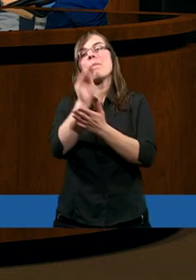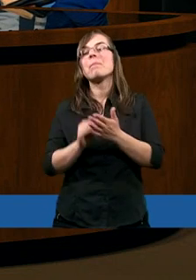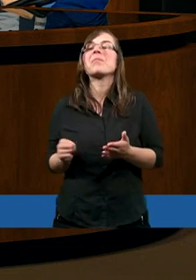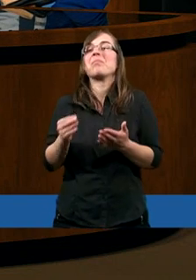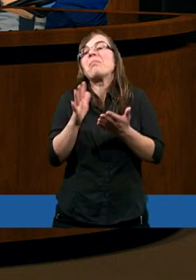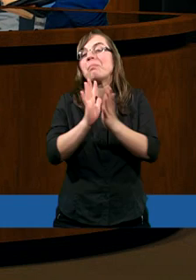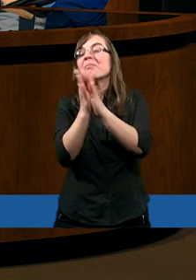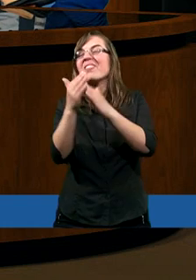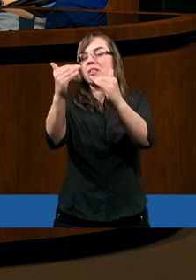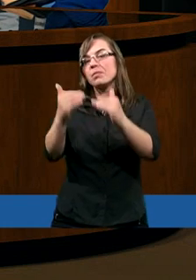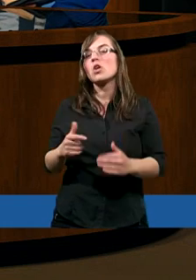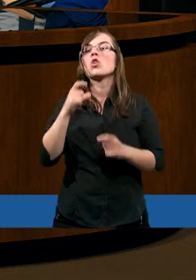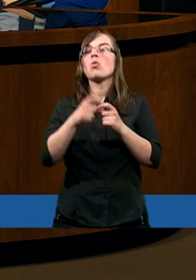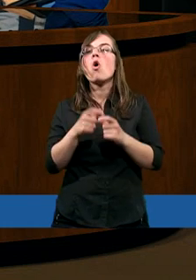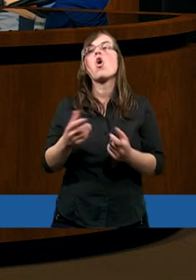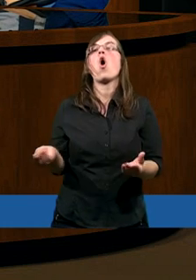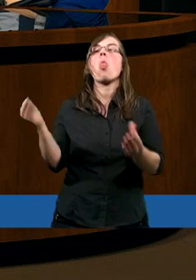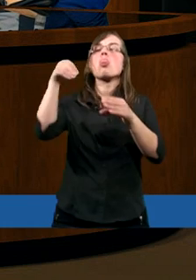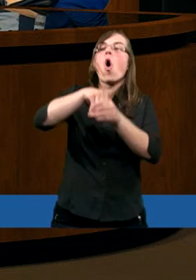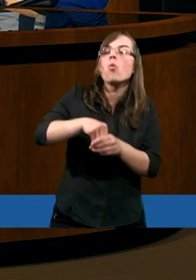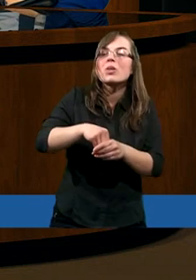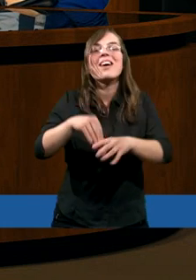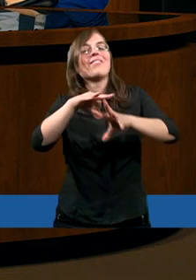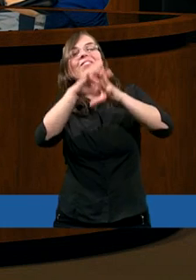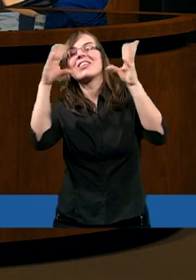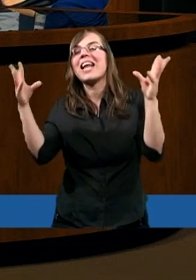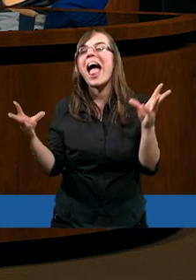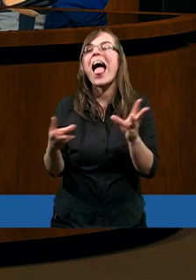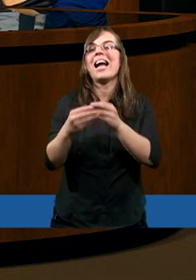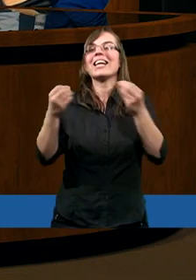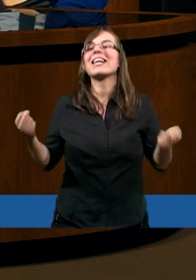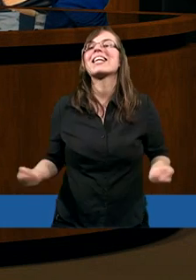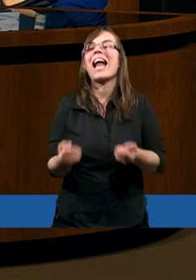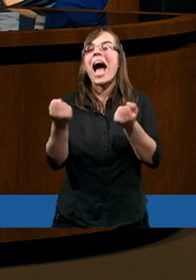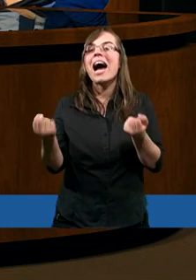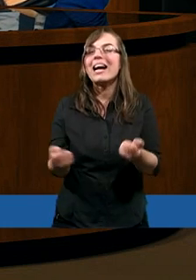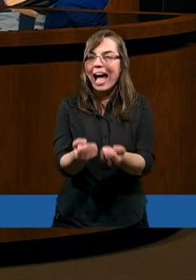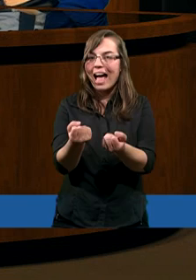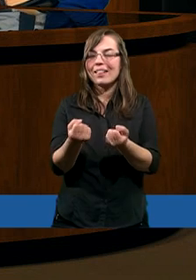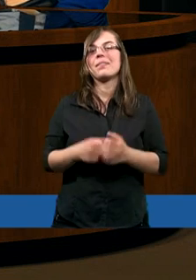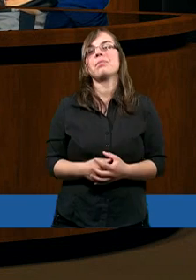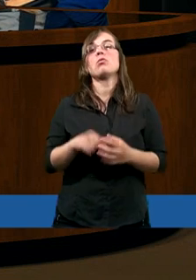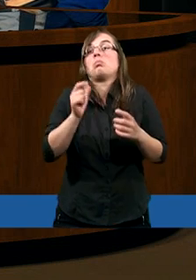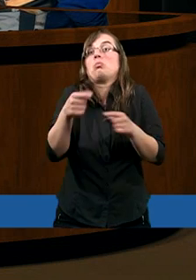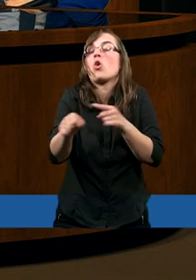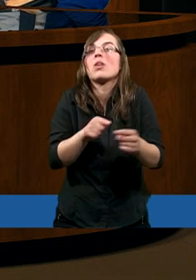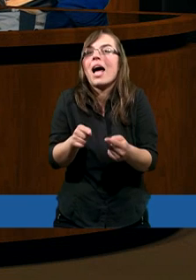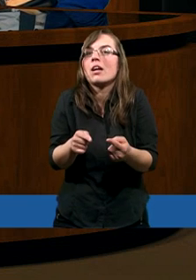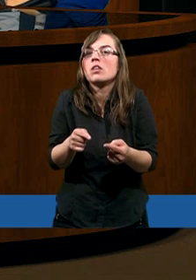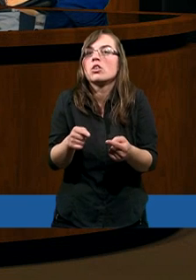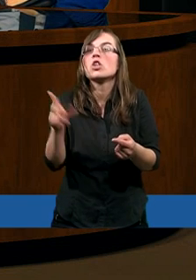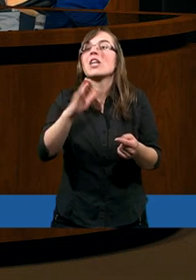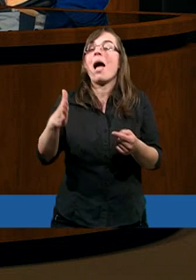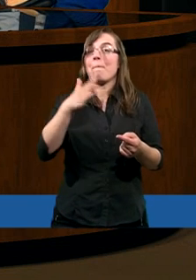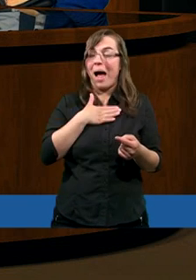znamienne słowa Dołóżcie wszelkich starań. Czy to oznacza, że my mamy coś